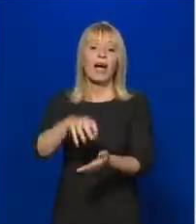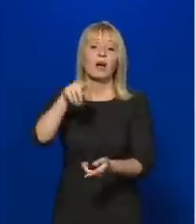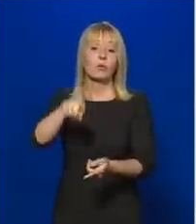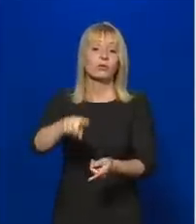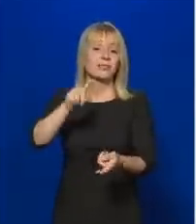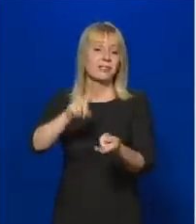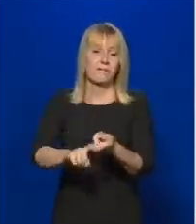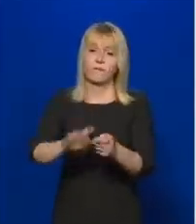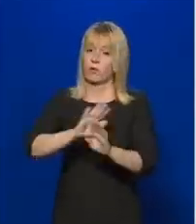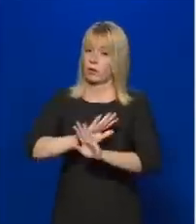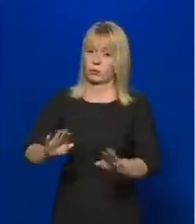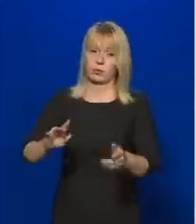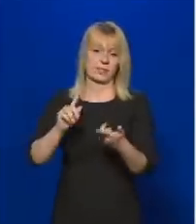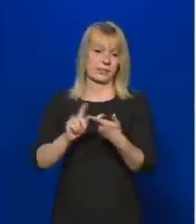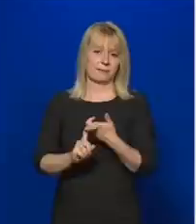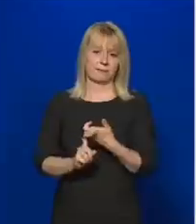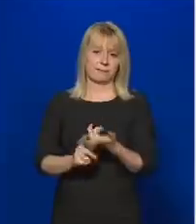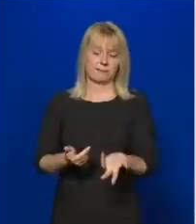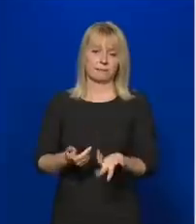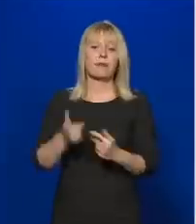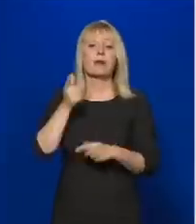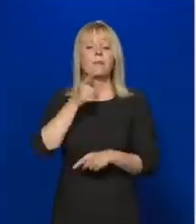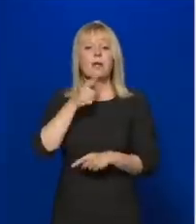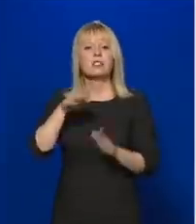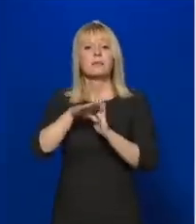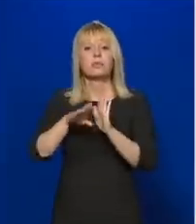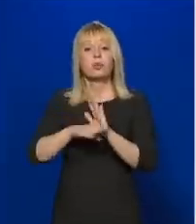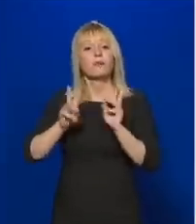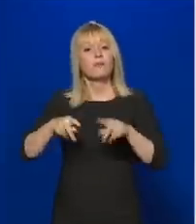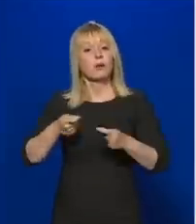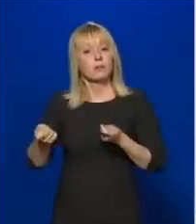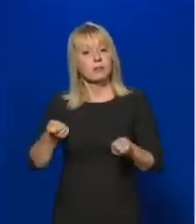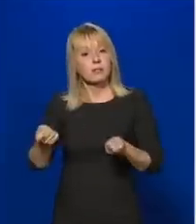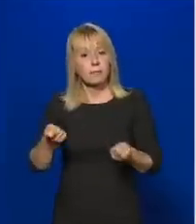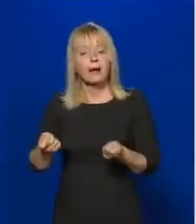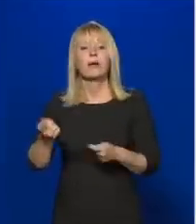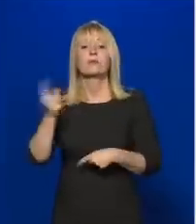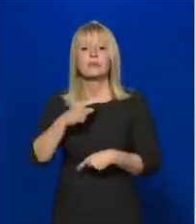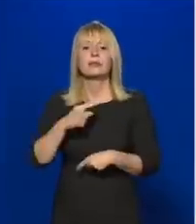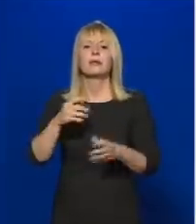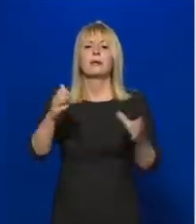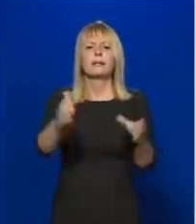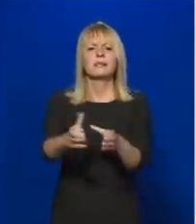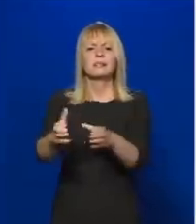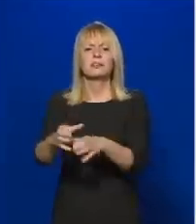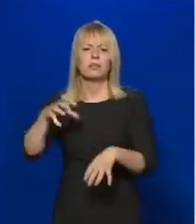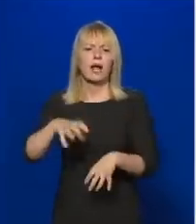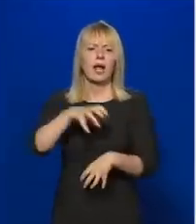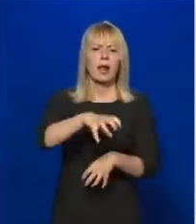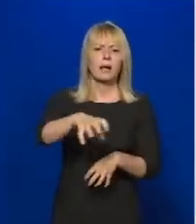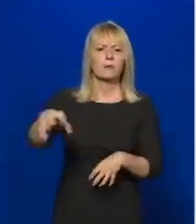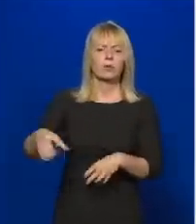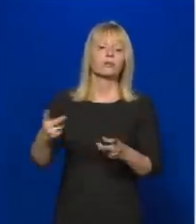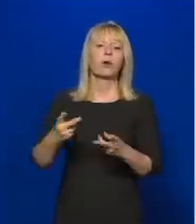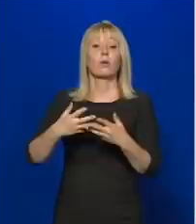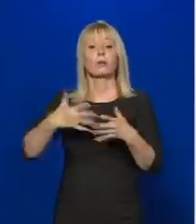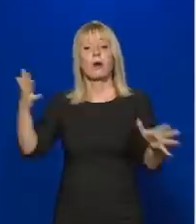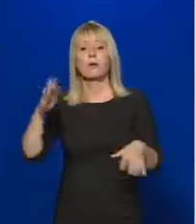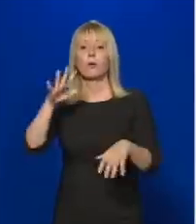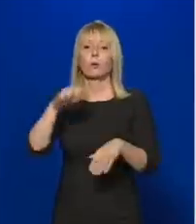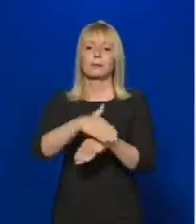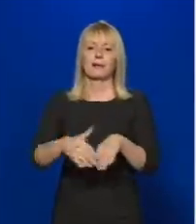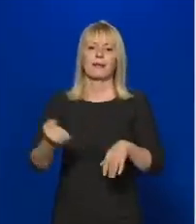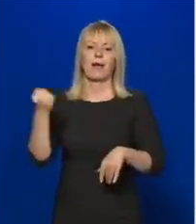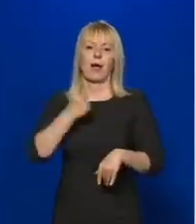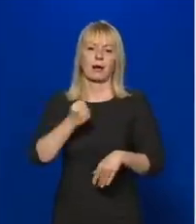formában. Mi az, amit ez a törvény szabályoz és kikre vonatkozik? Azokra a kisebb településekre, ahol egy-egy nagy 5 milliárd forint